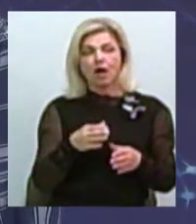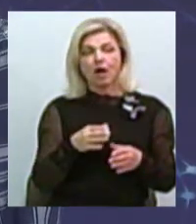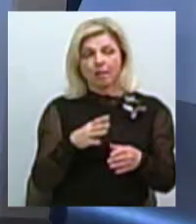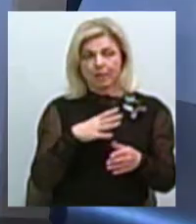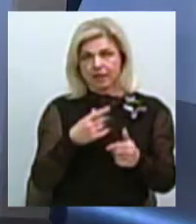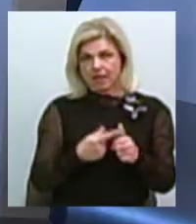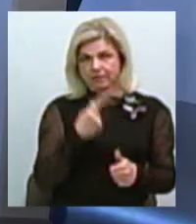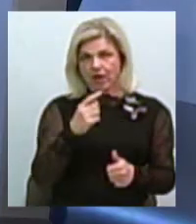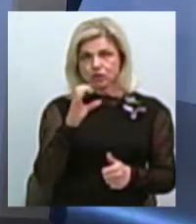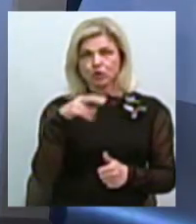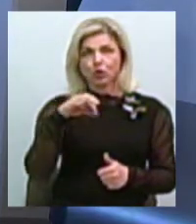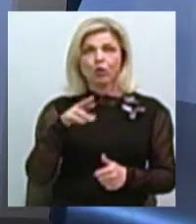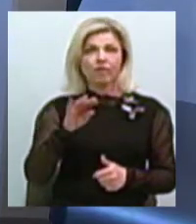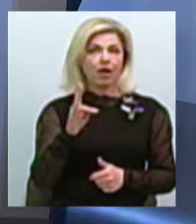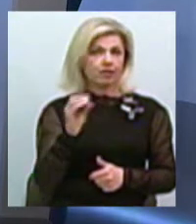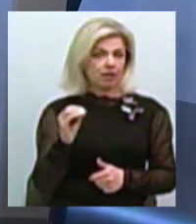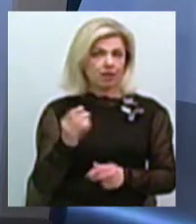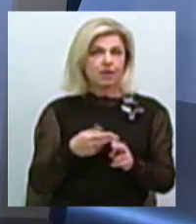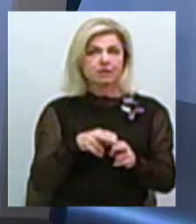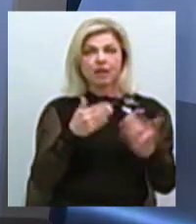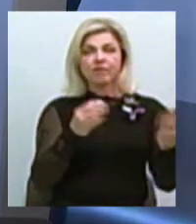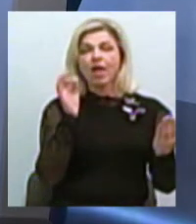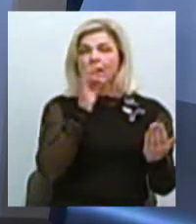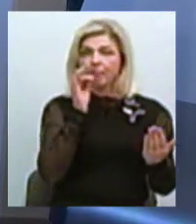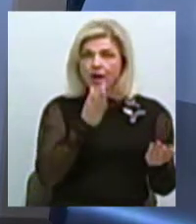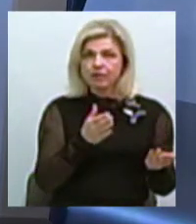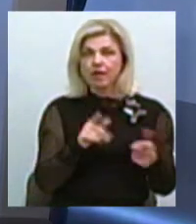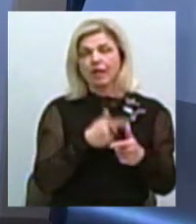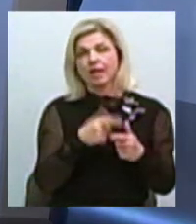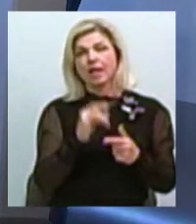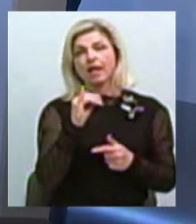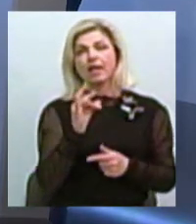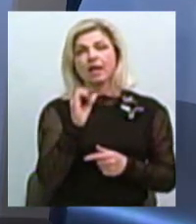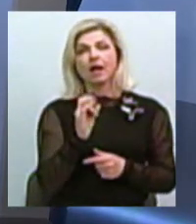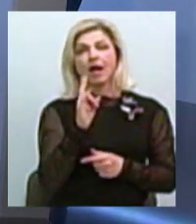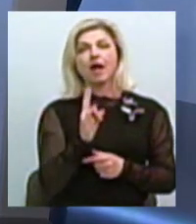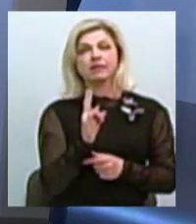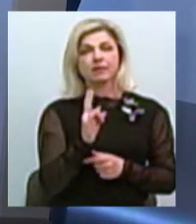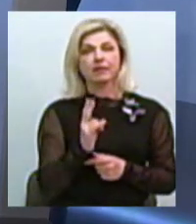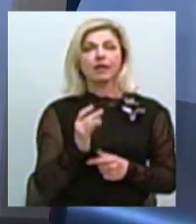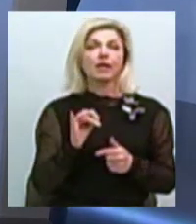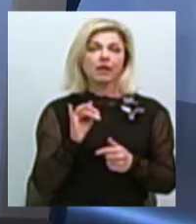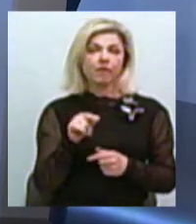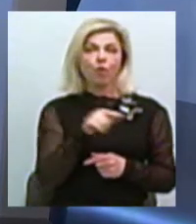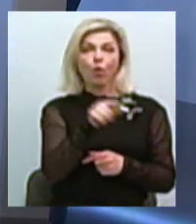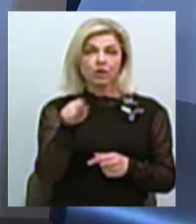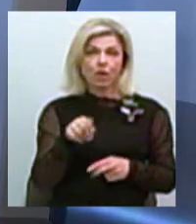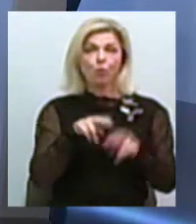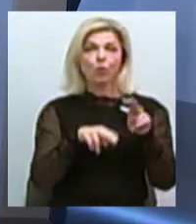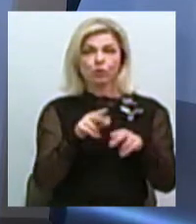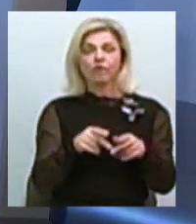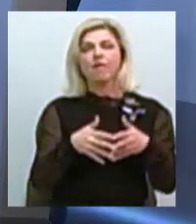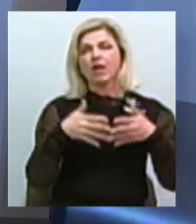Це германці з великою кількостю іранців, і вони збудували тут велику